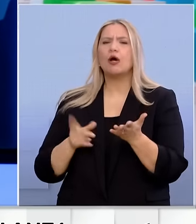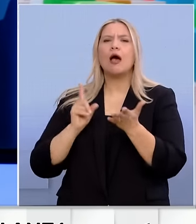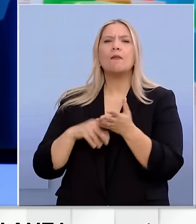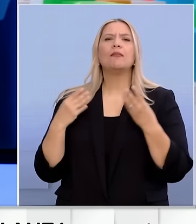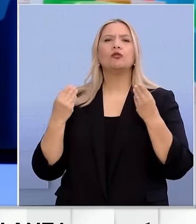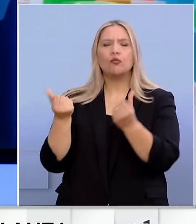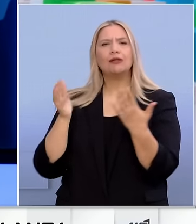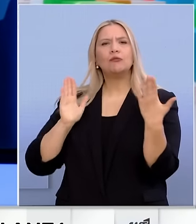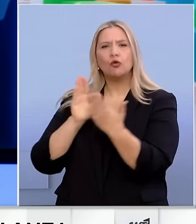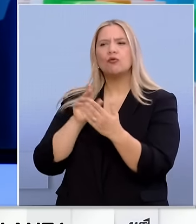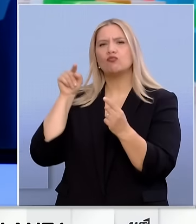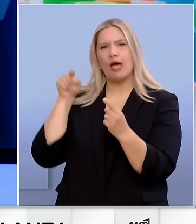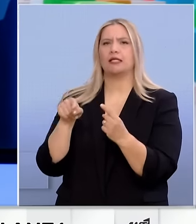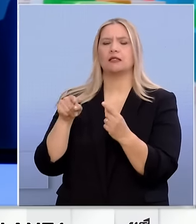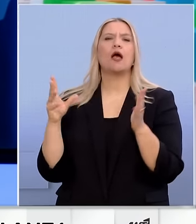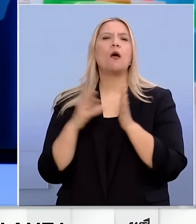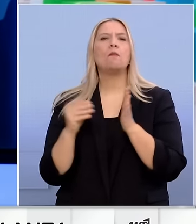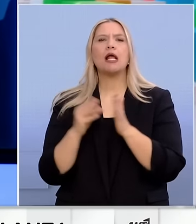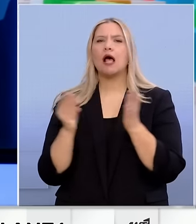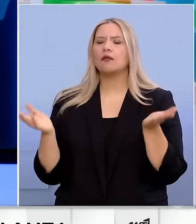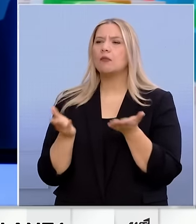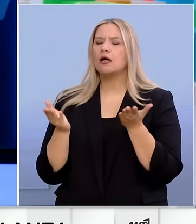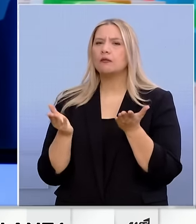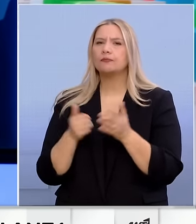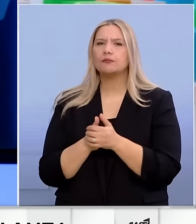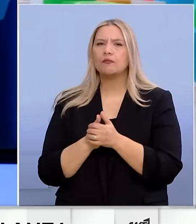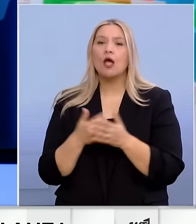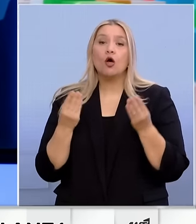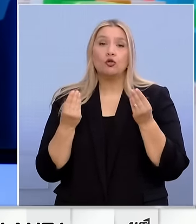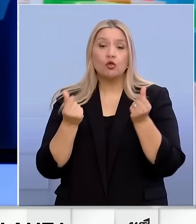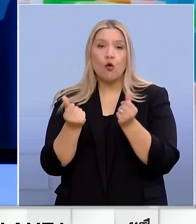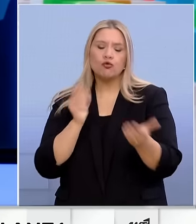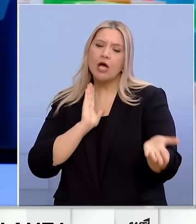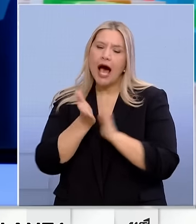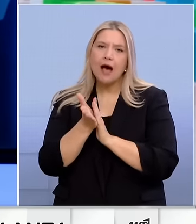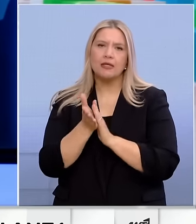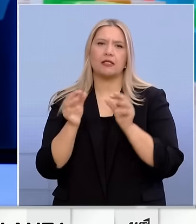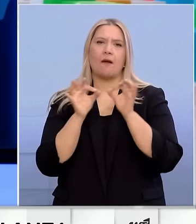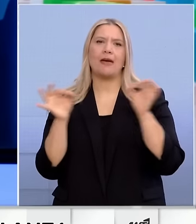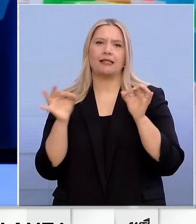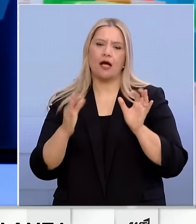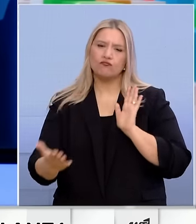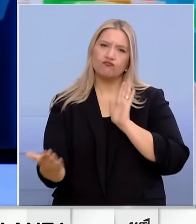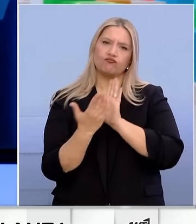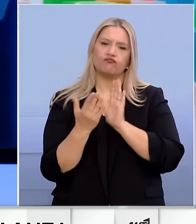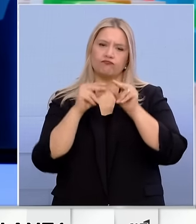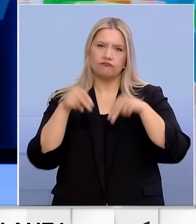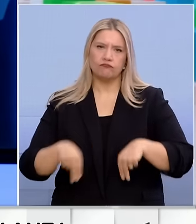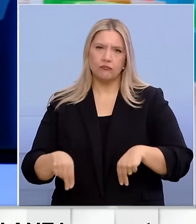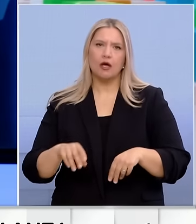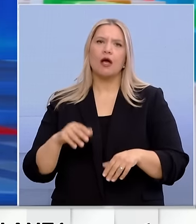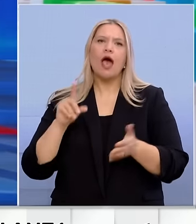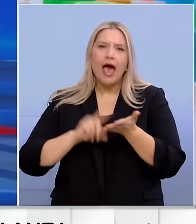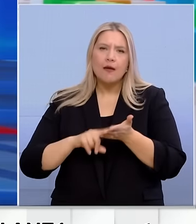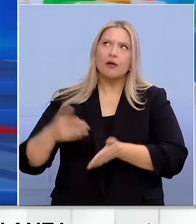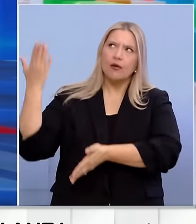το αντιμετωπίσουμε. Για παράδειγμα, εκτός από άμεσα μέτρα ανακούφησης που θα μπορούσαν να είχαν γίνει και χτες,